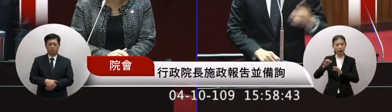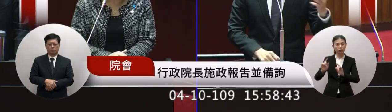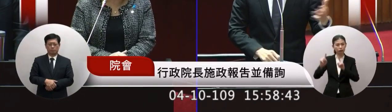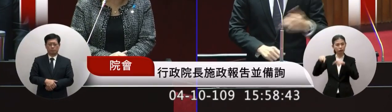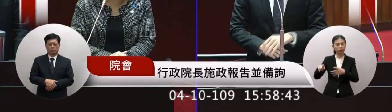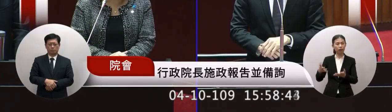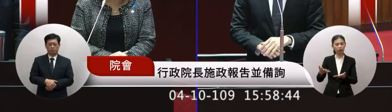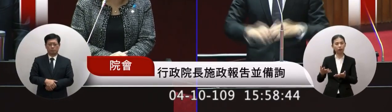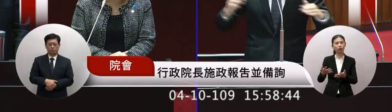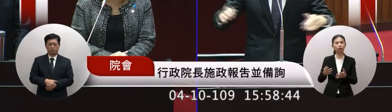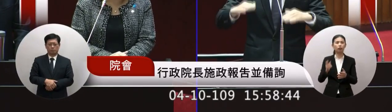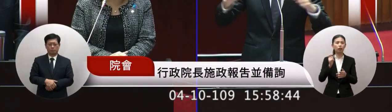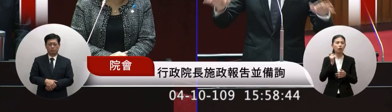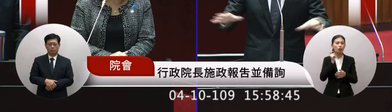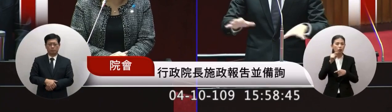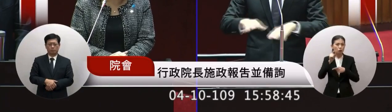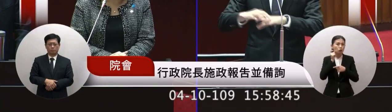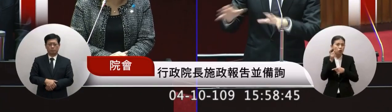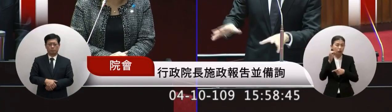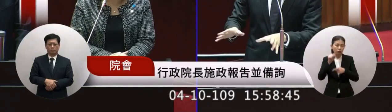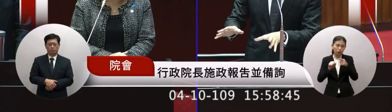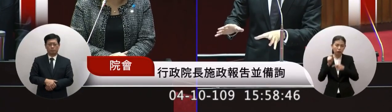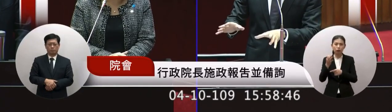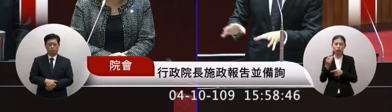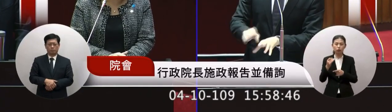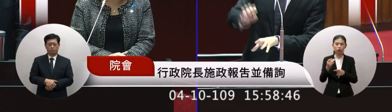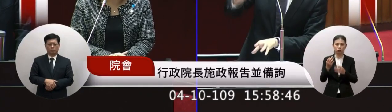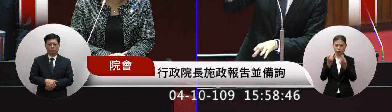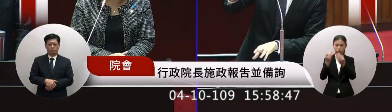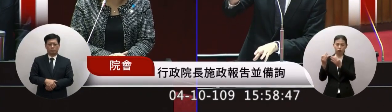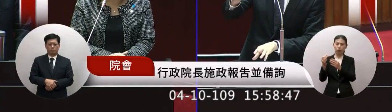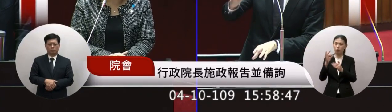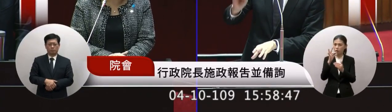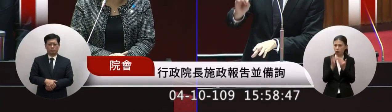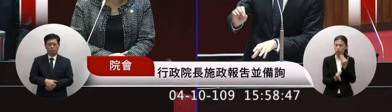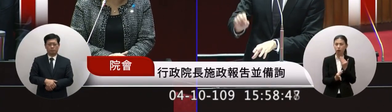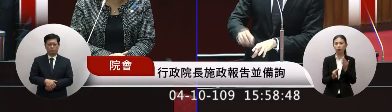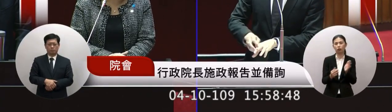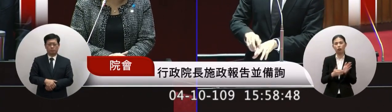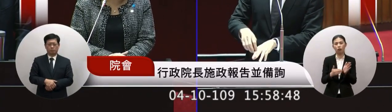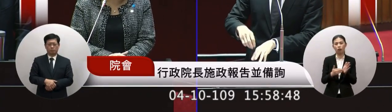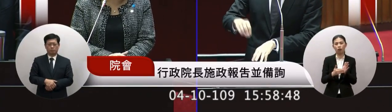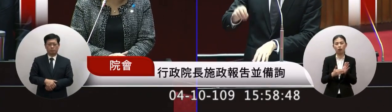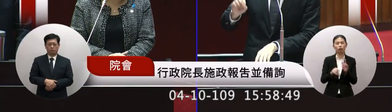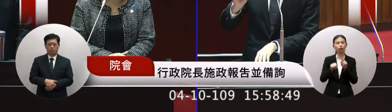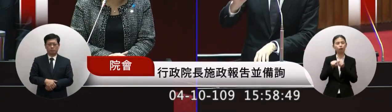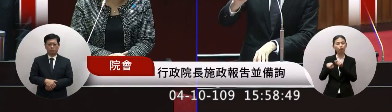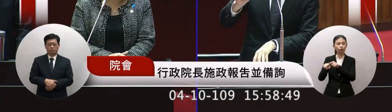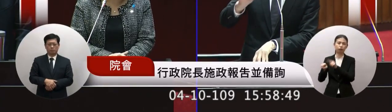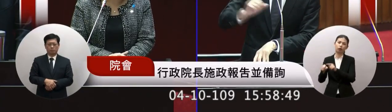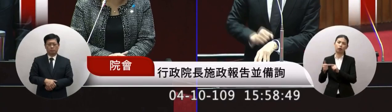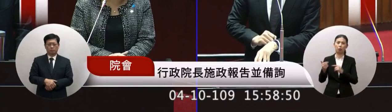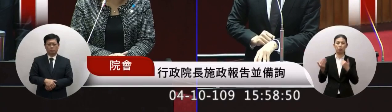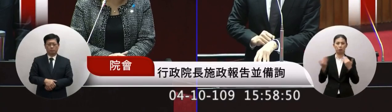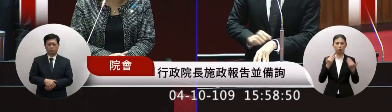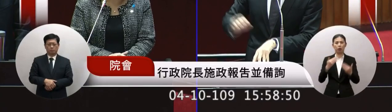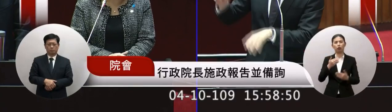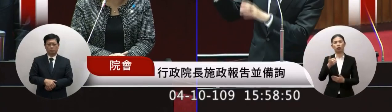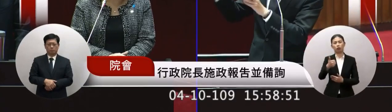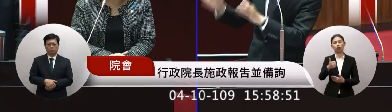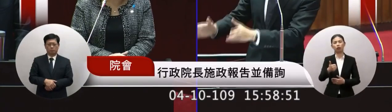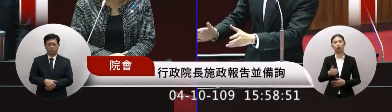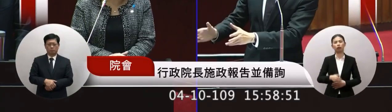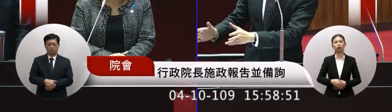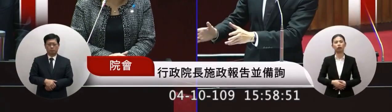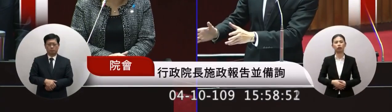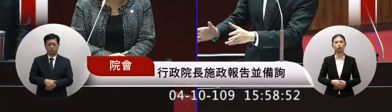產律平均新租上面這些基標都出來大家幾個基標是有有這個股數性的這